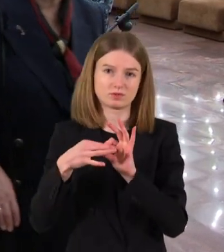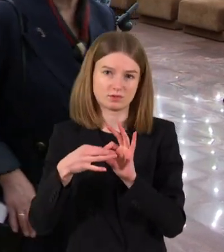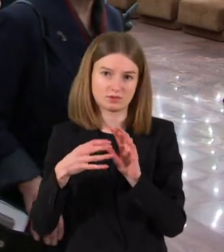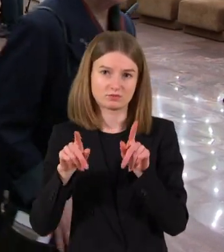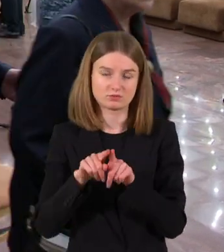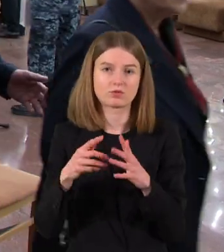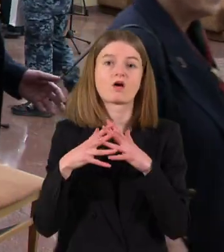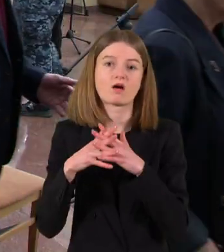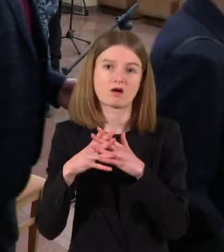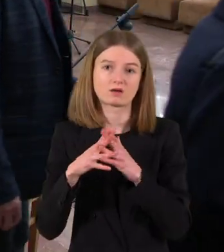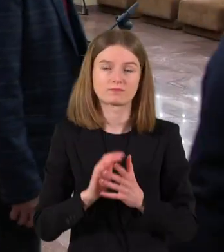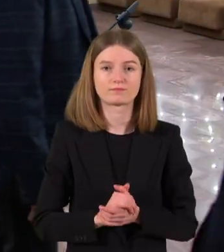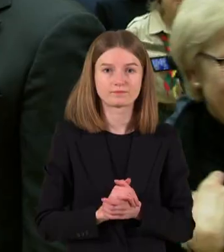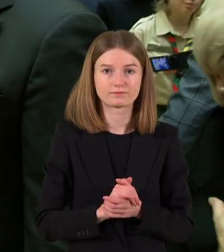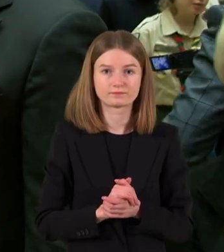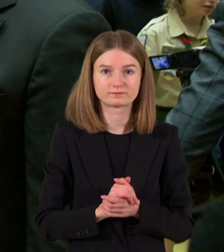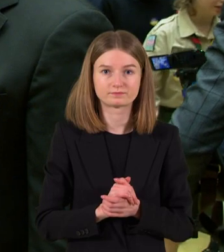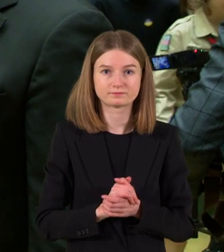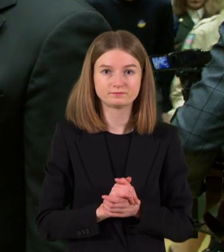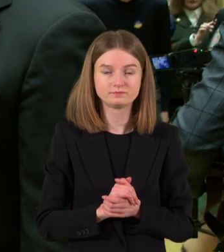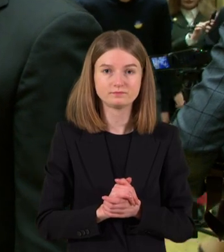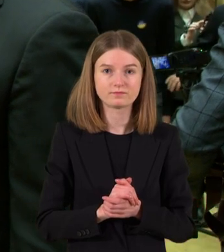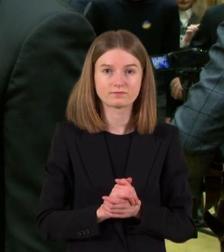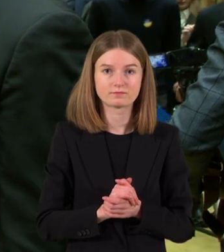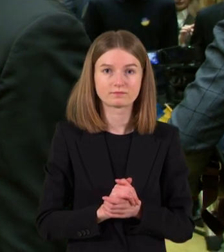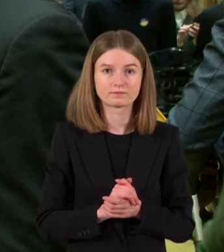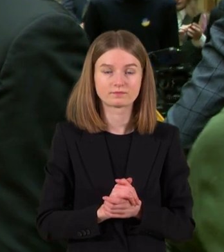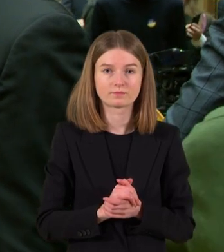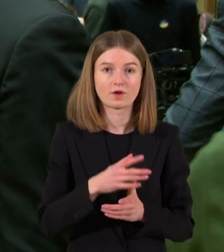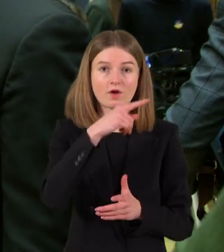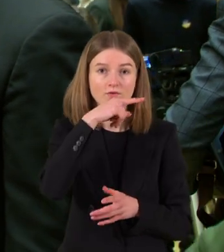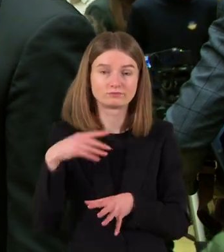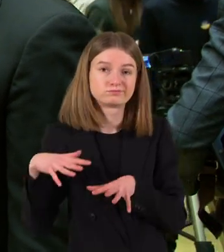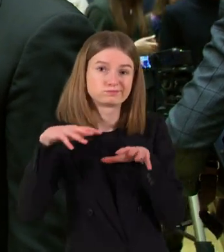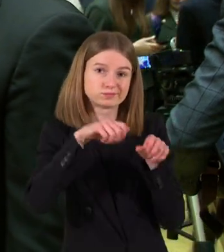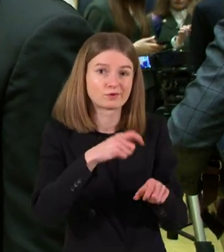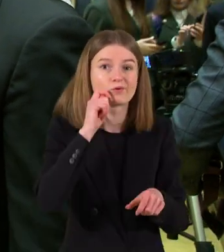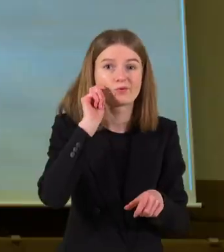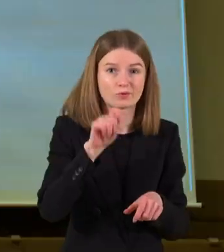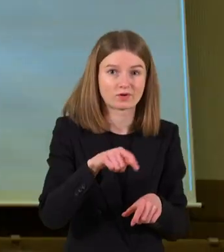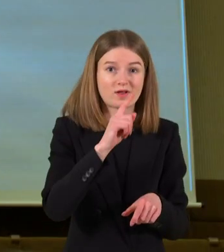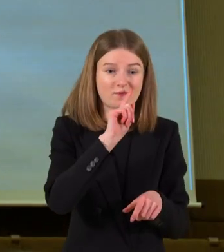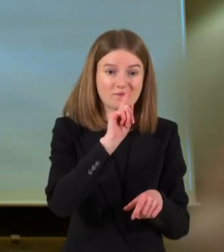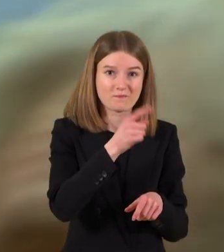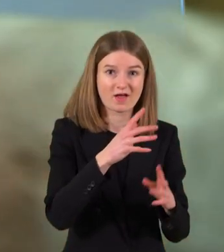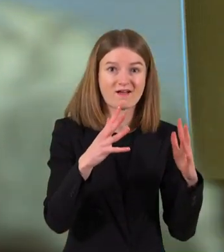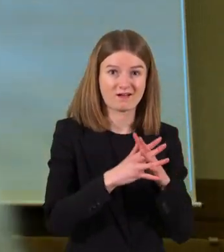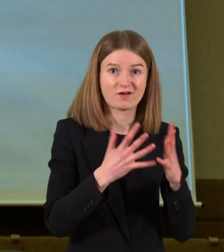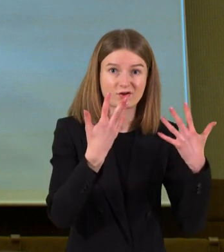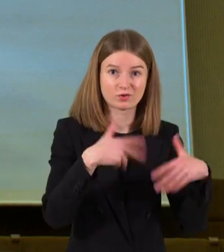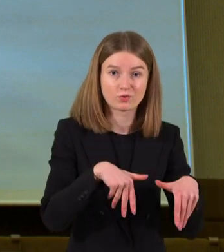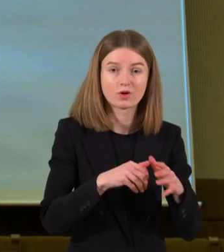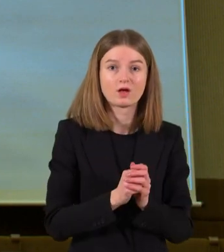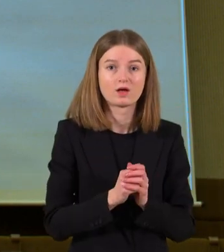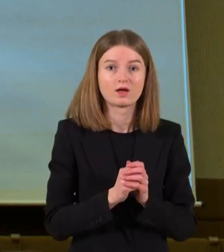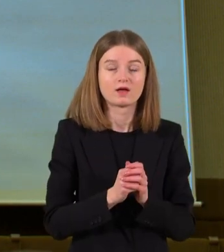mes turim šalia. Minint Rusijos plataus masto karinės invazijos į Ukrainą metinės, siime taip pat surenkta